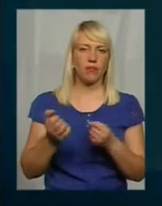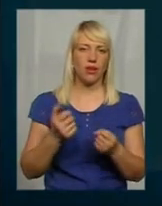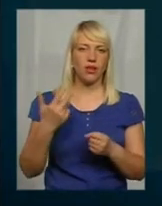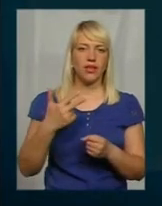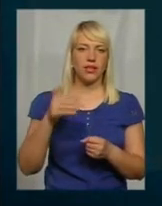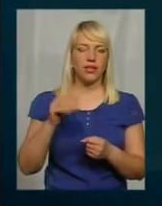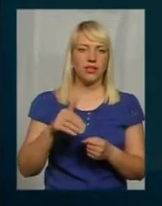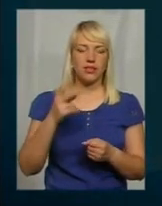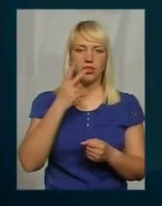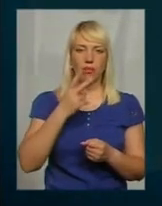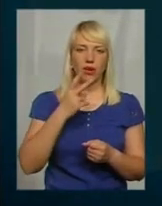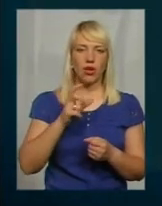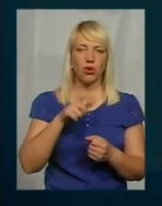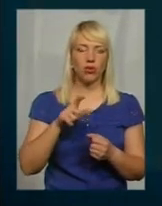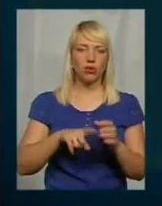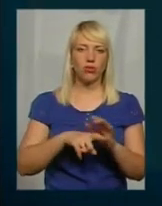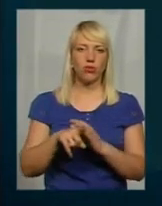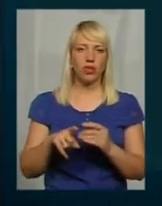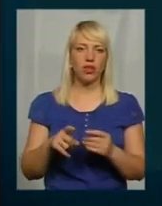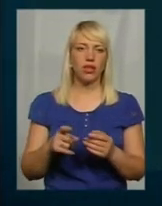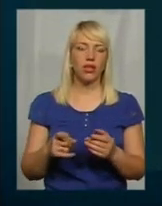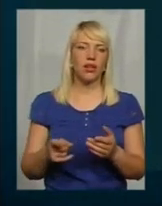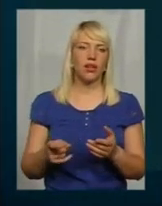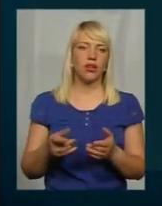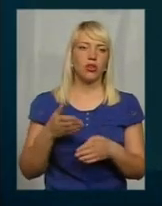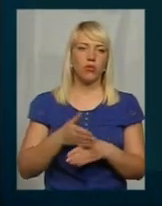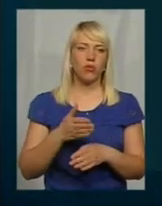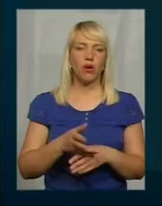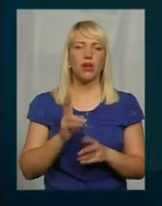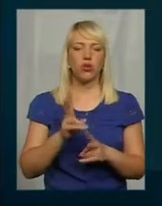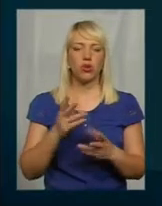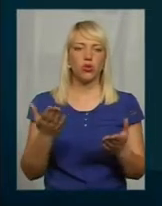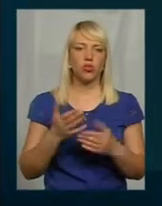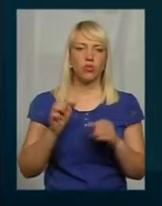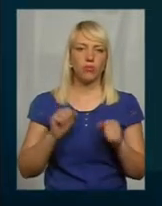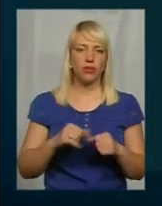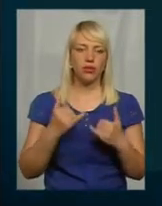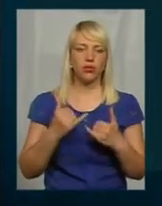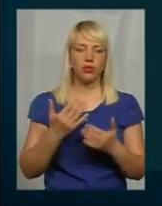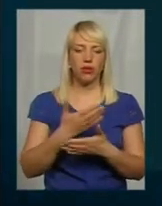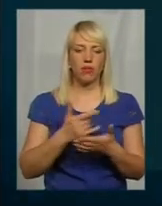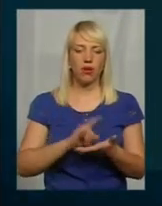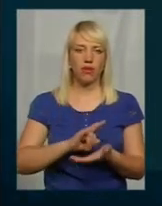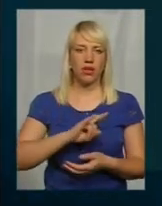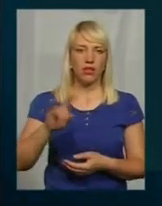тисяч переглядів. І люди почали допомагати, хто чим міг. І сьогодні ми вилітаємо,